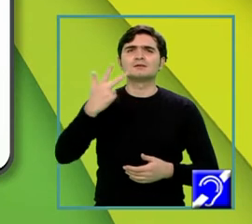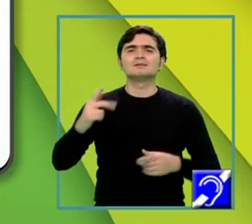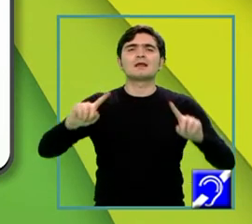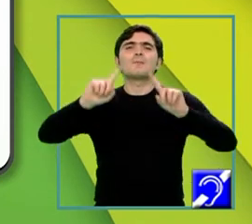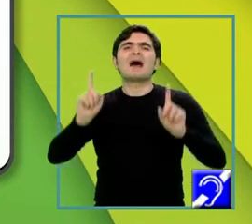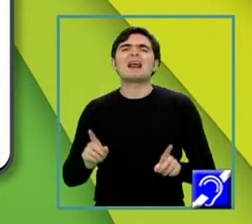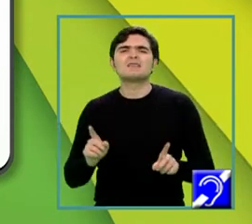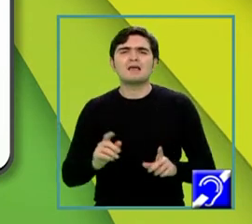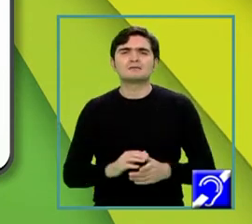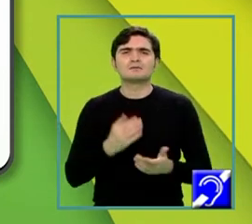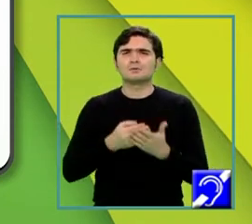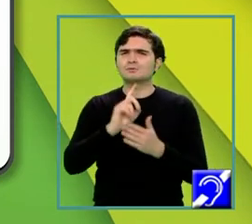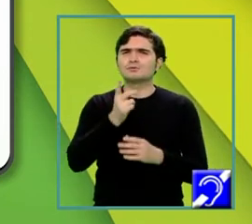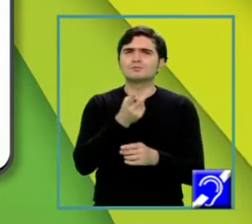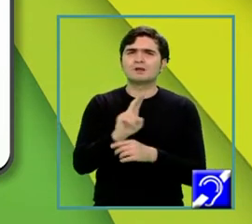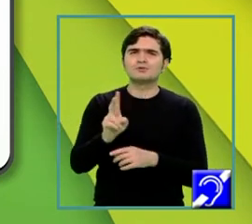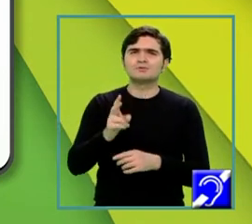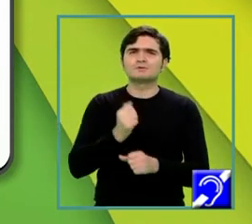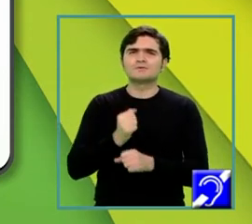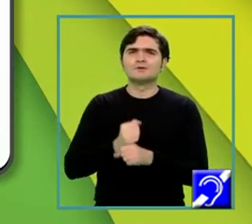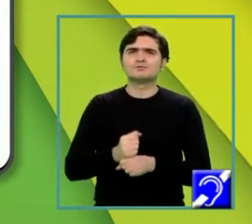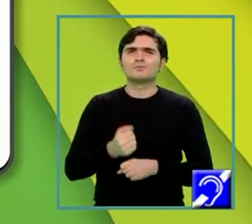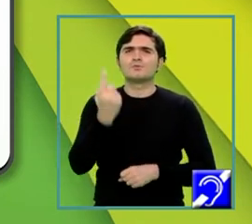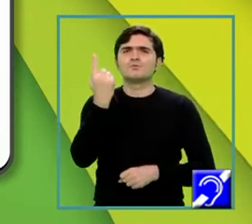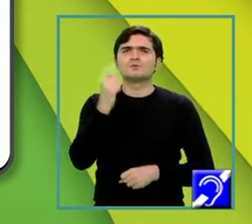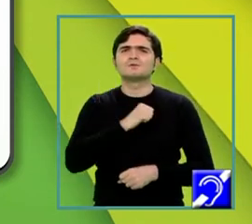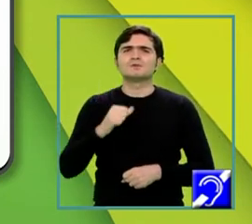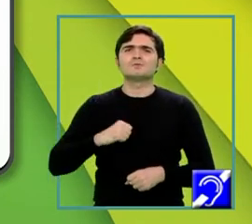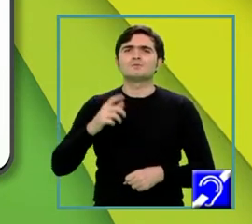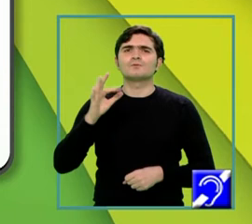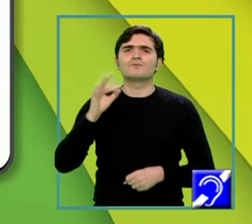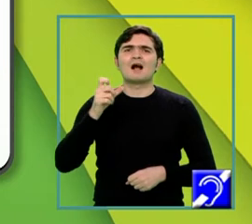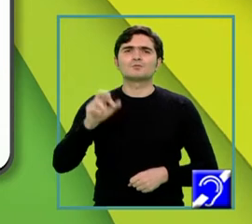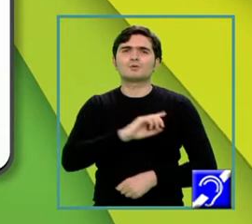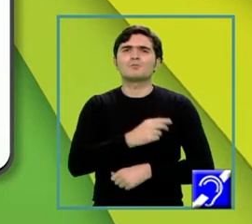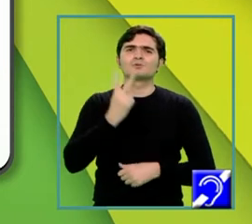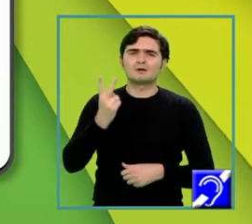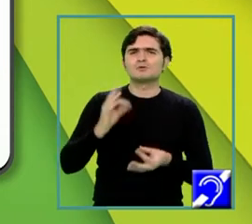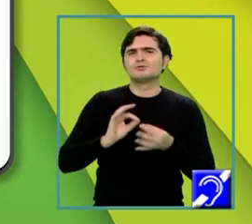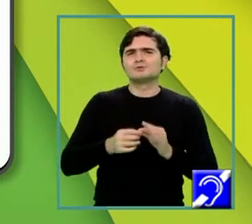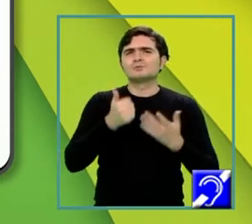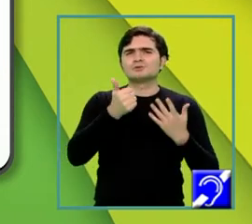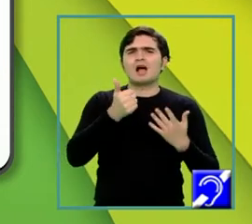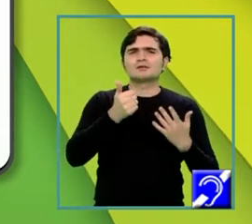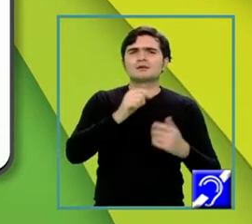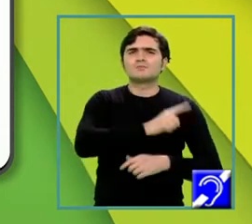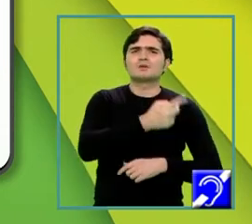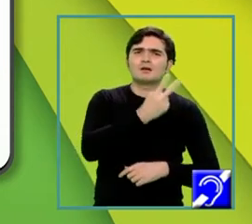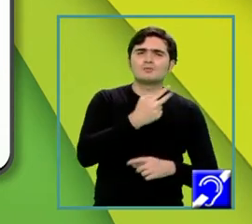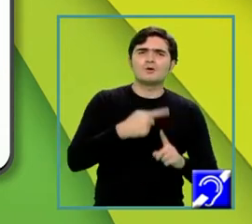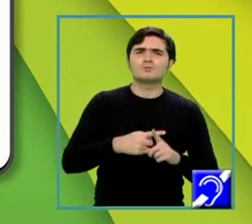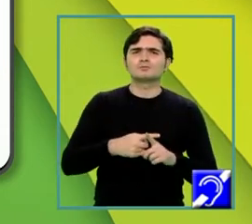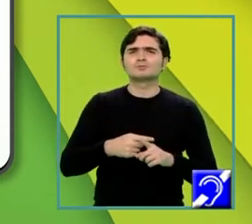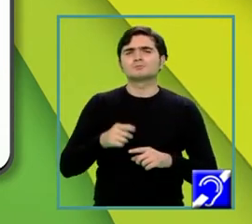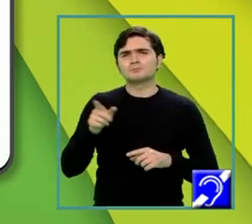a nu greșiți să ridicați doar unul dintre factori la puterea 2. Și atunci obținem 6 la puterea 2 plus 6 la puterea 2 ori 3,